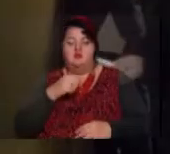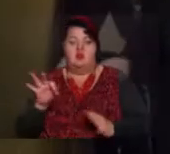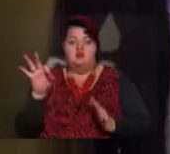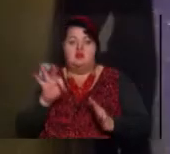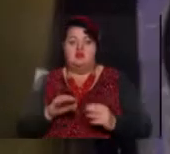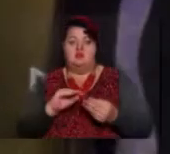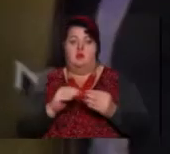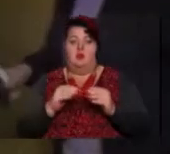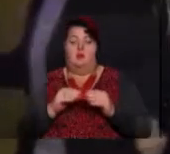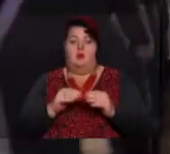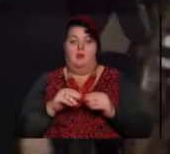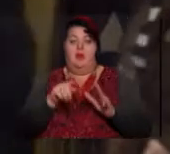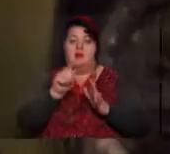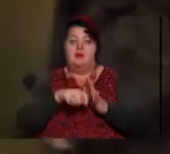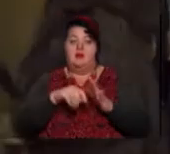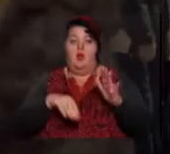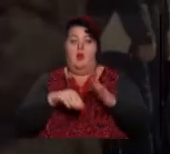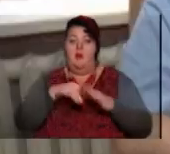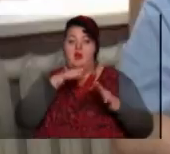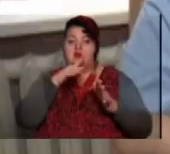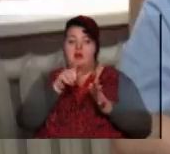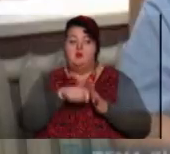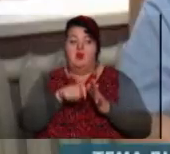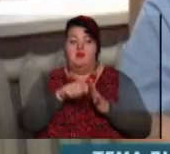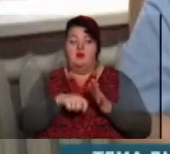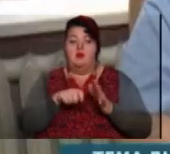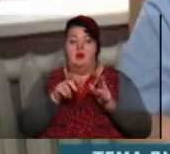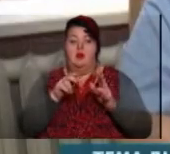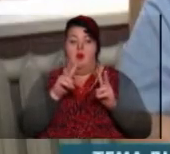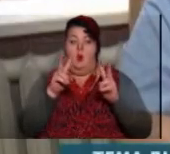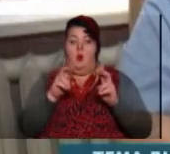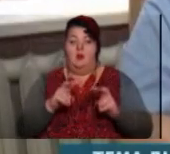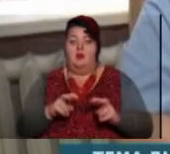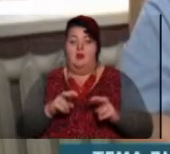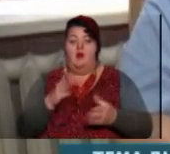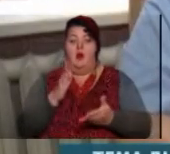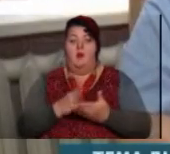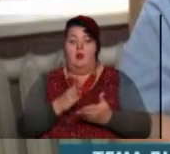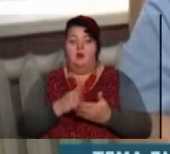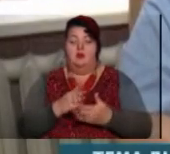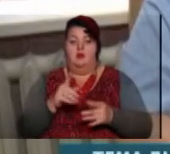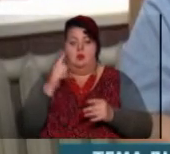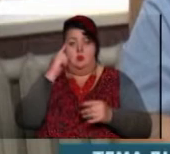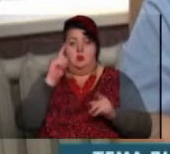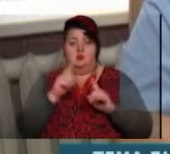діагностують під час проходження профілактичних оглядів. Бутиє таке неправильне міння, що рак не злічений.